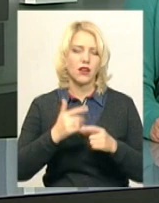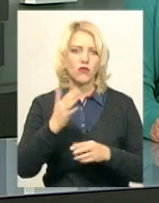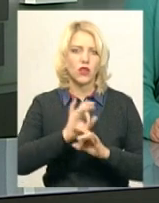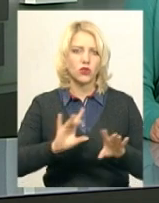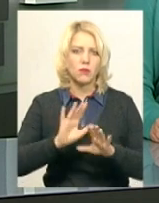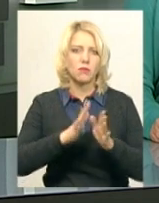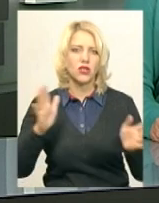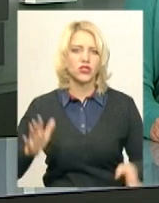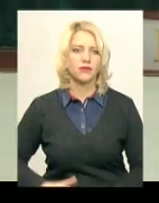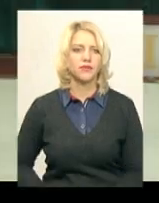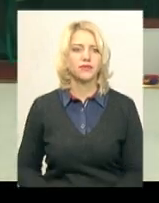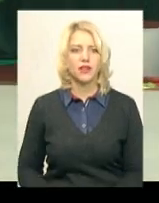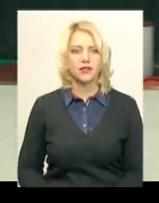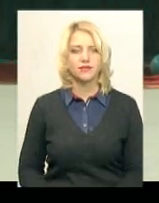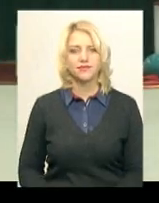розповість більше.